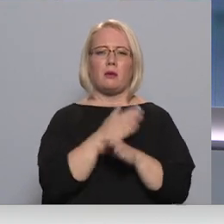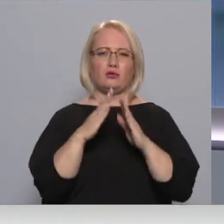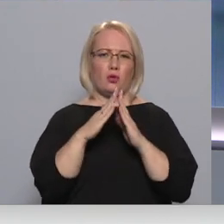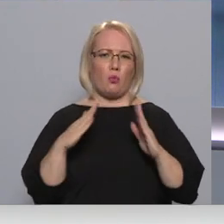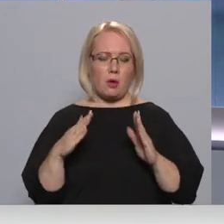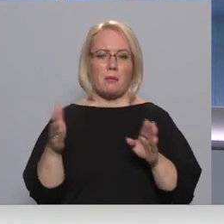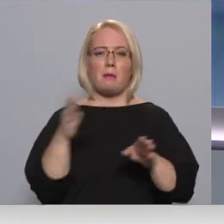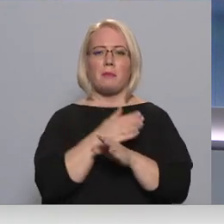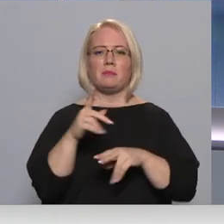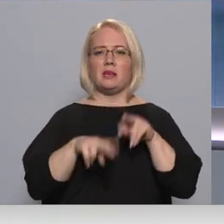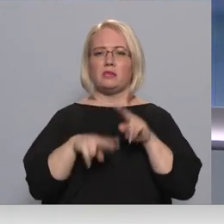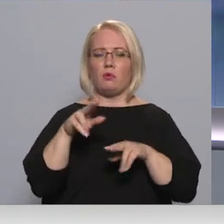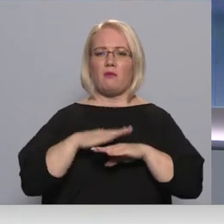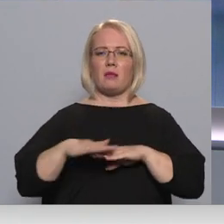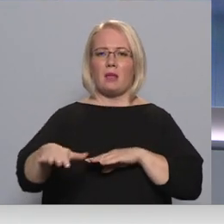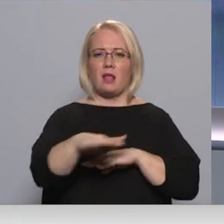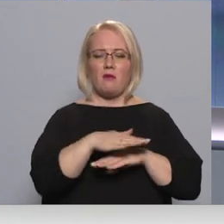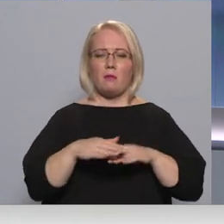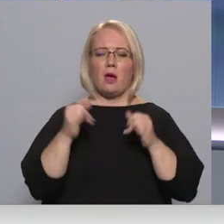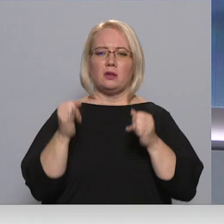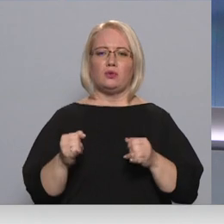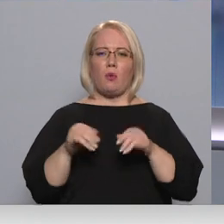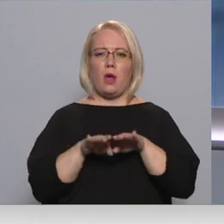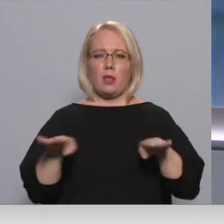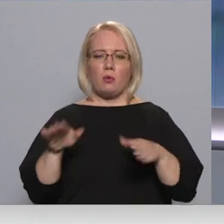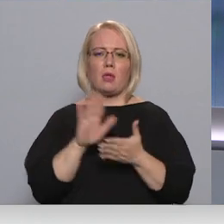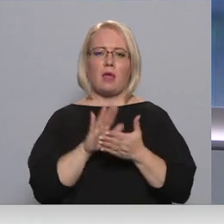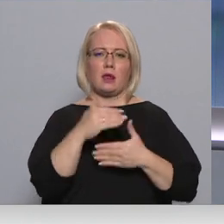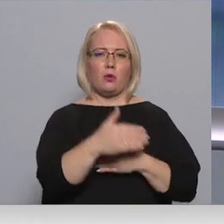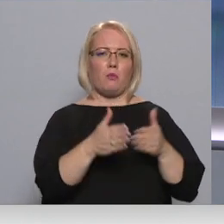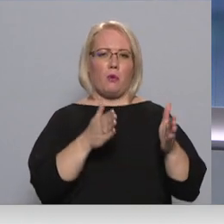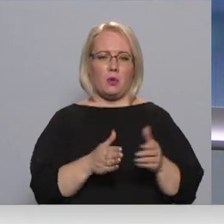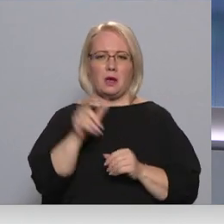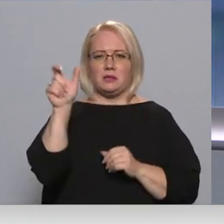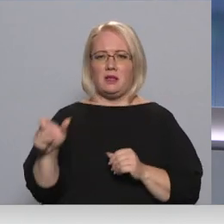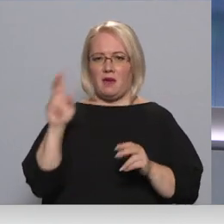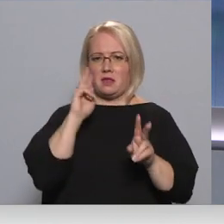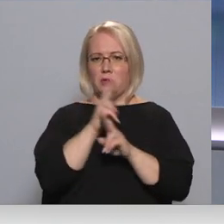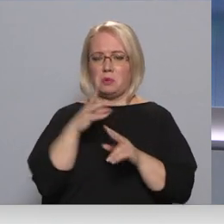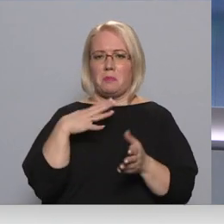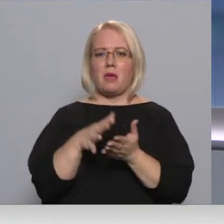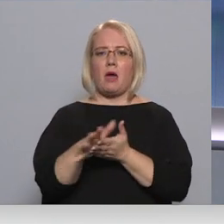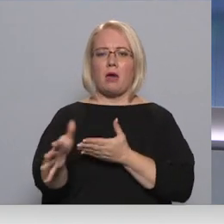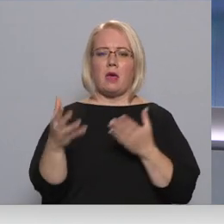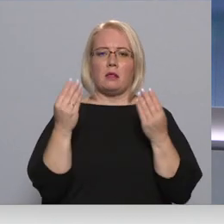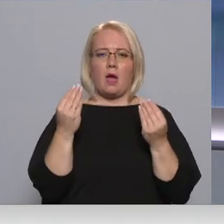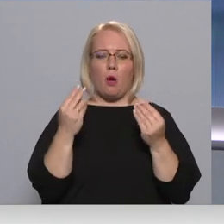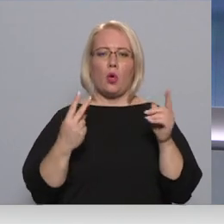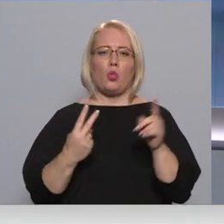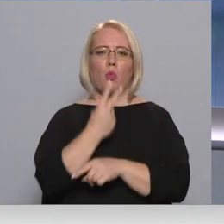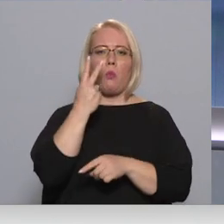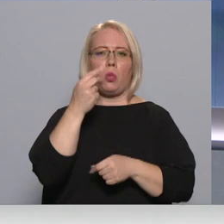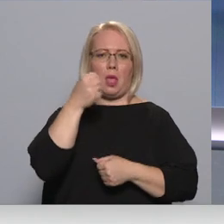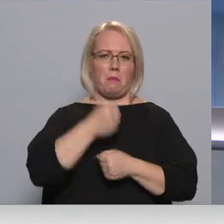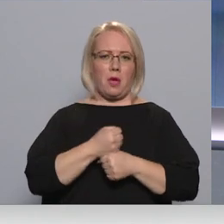pirms tās izbūvēta platforma arī ar soliņu un atkritu murnu. Cilvēki neizpratnē, kāpēc jātērē nauda tādai kā dubultai